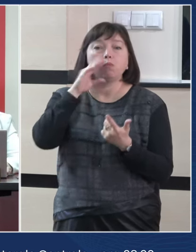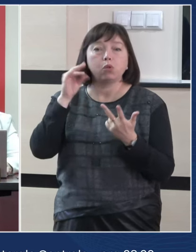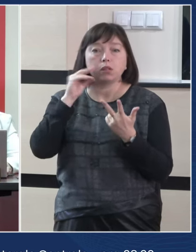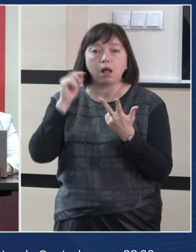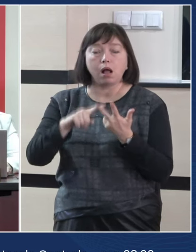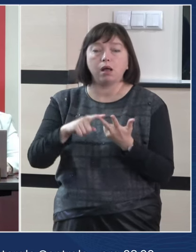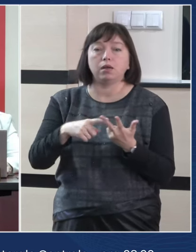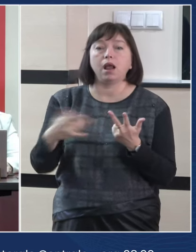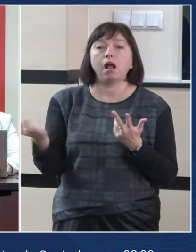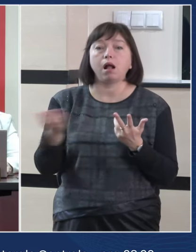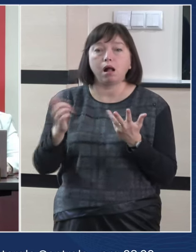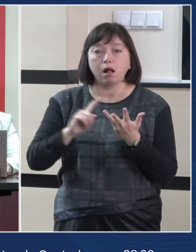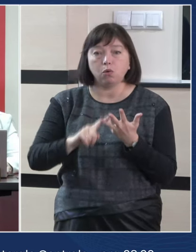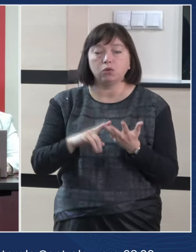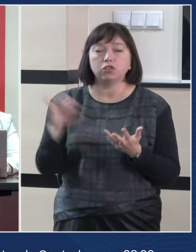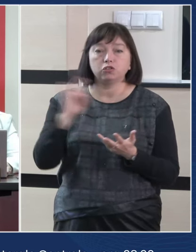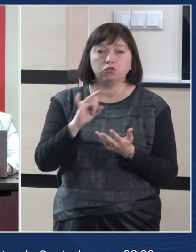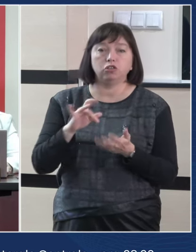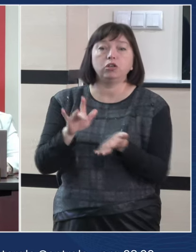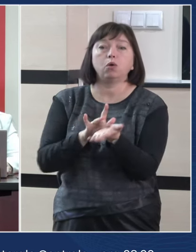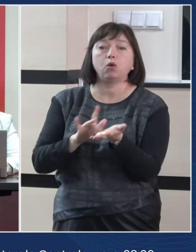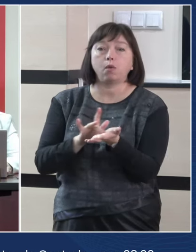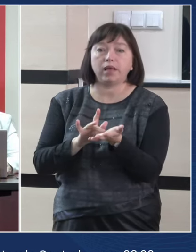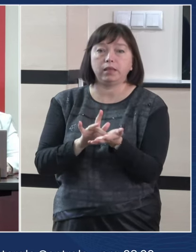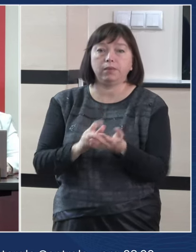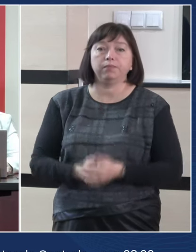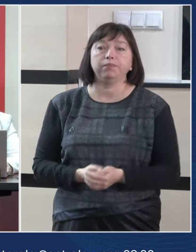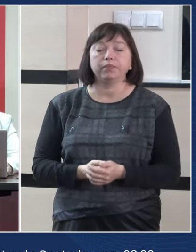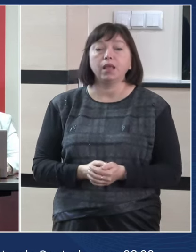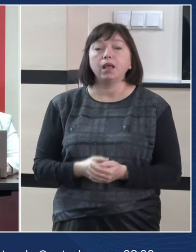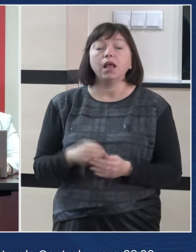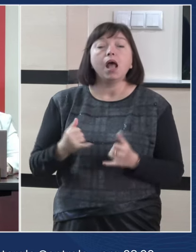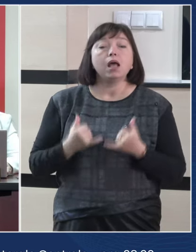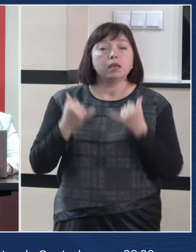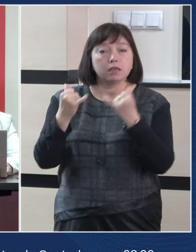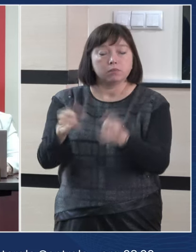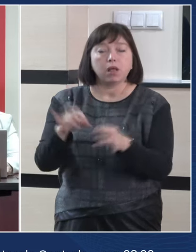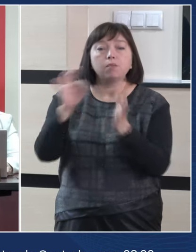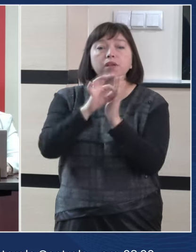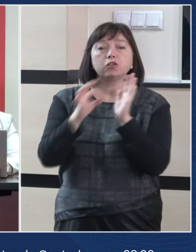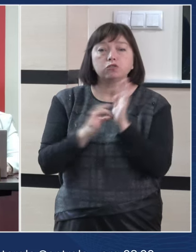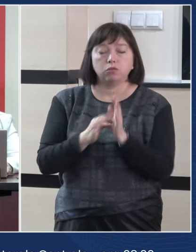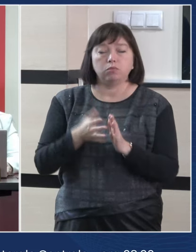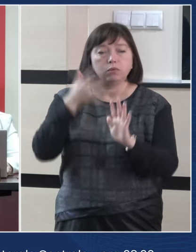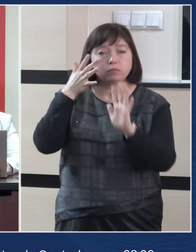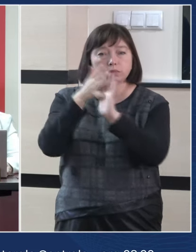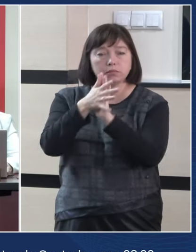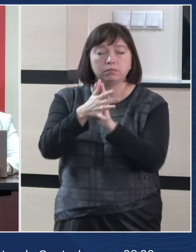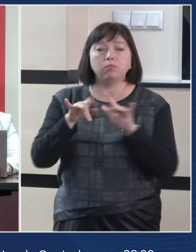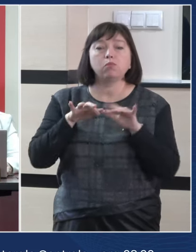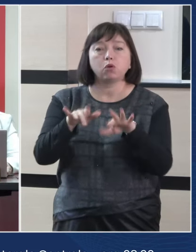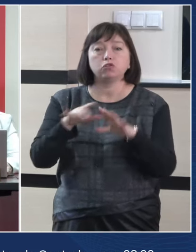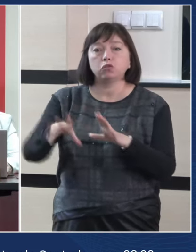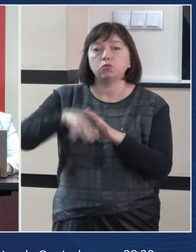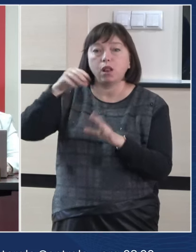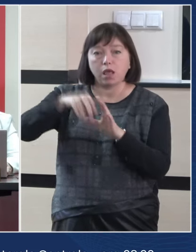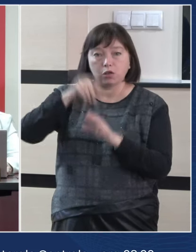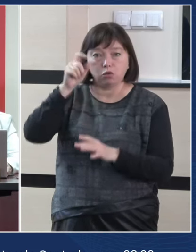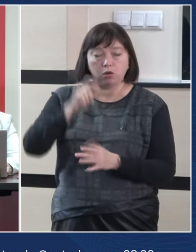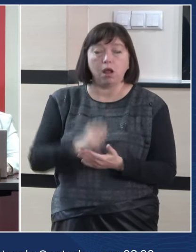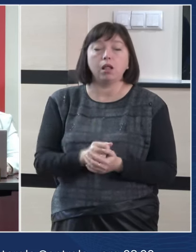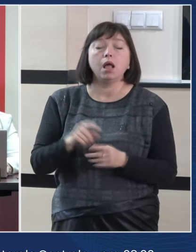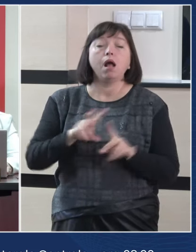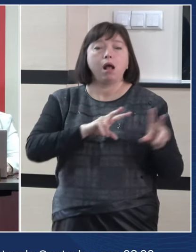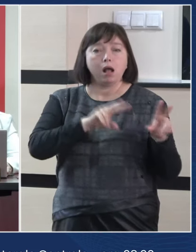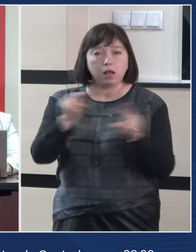bulgară, găgăuză și romanică. Respectarea principiului transparenței în procesul electoral este